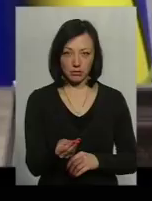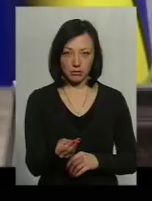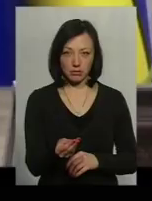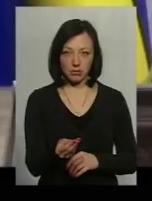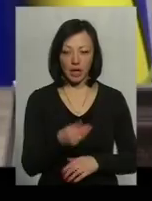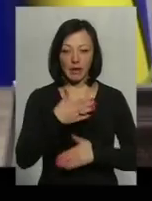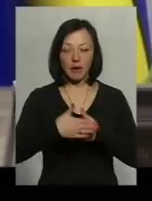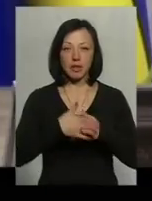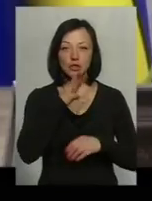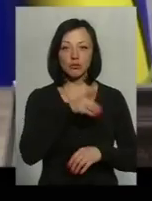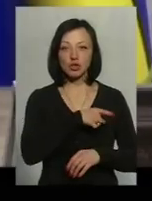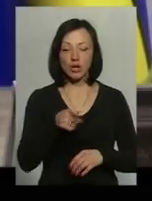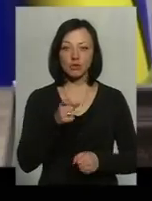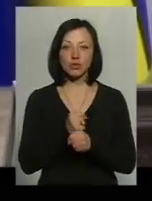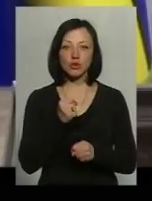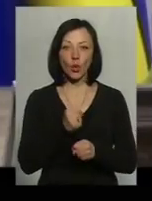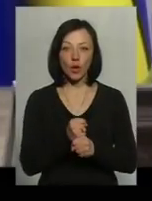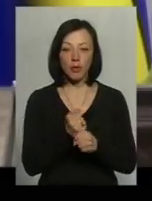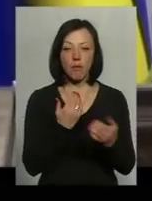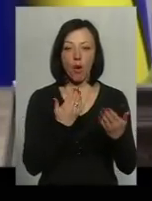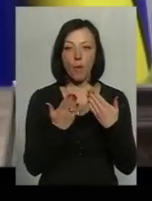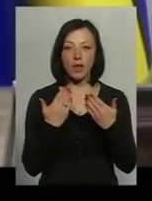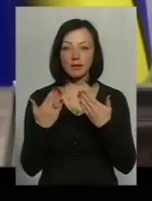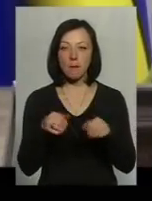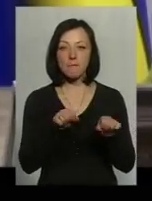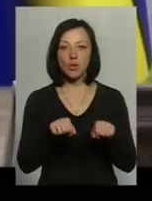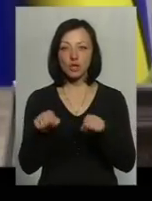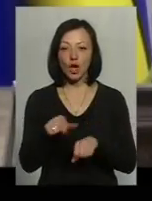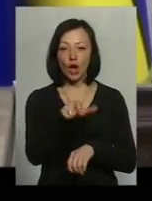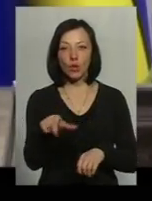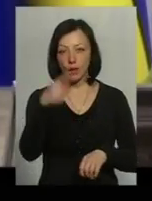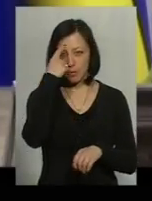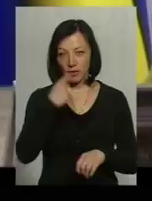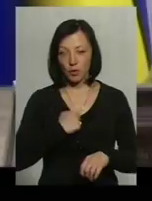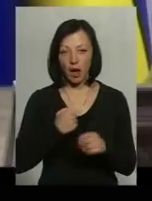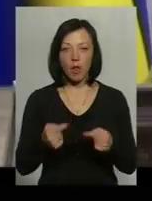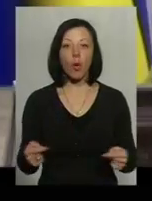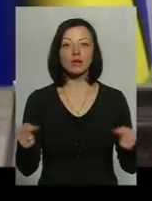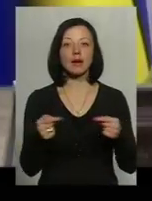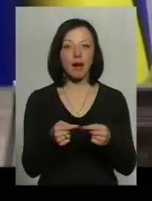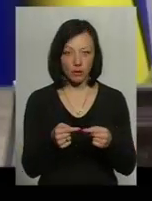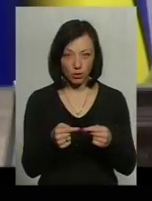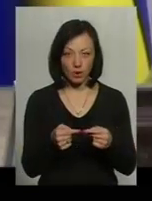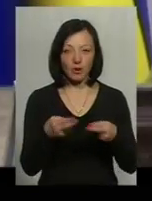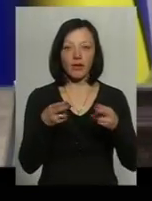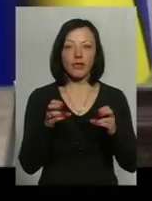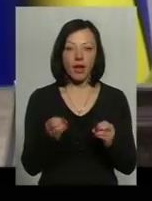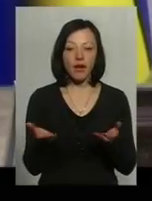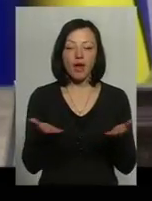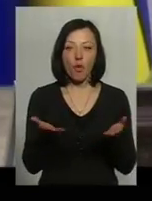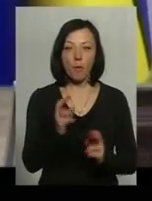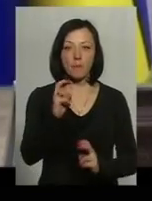Найближчим часом ми зробимо комунікаційні можливості, щоб люди нам повідомляли конкретно, де на якому